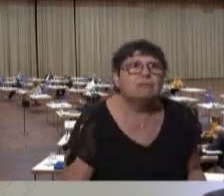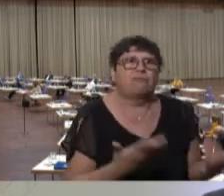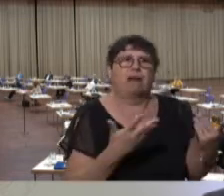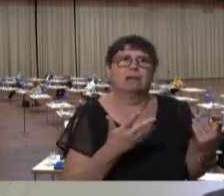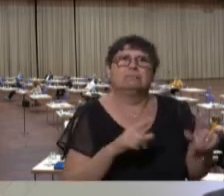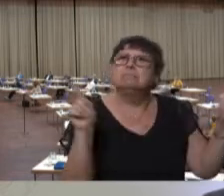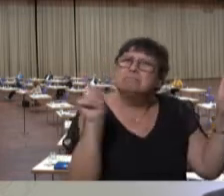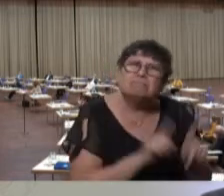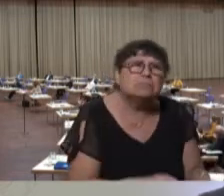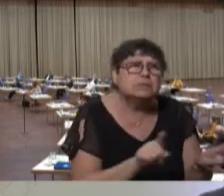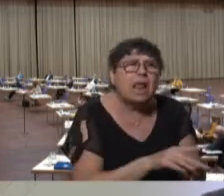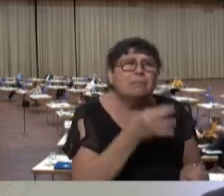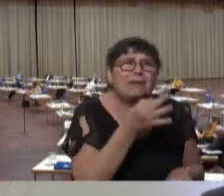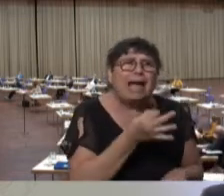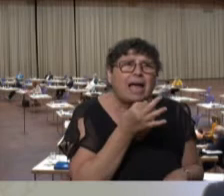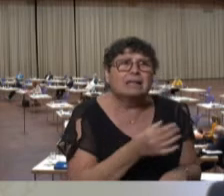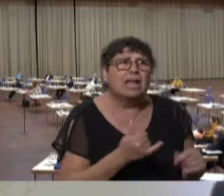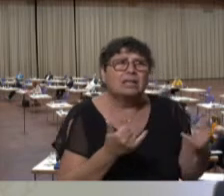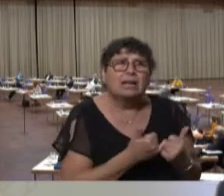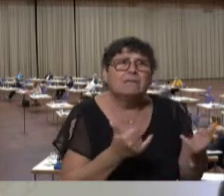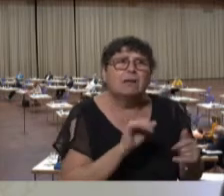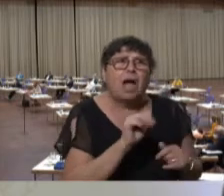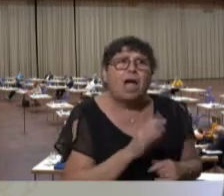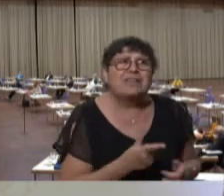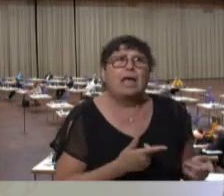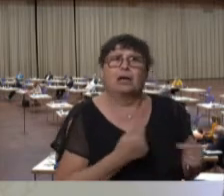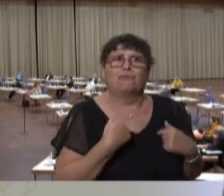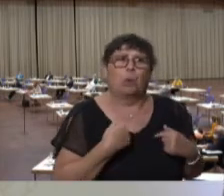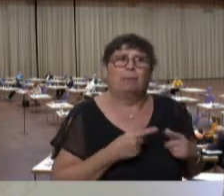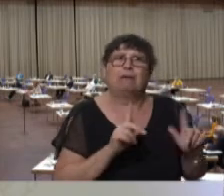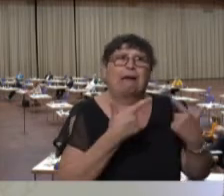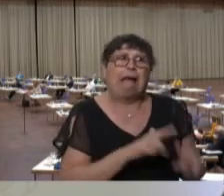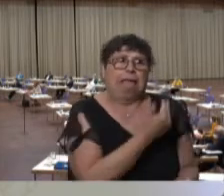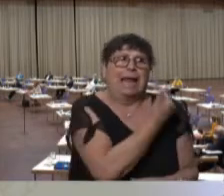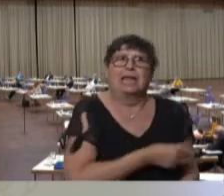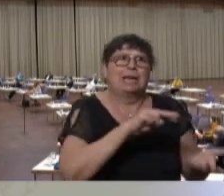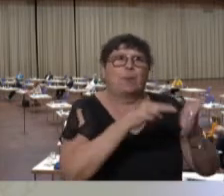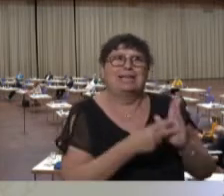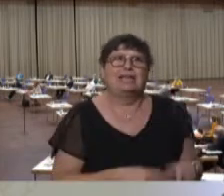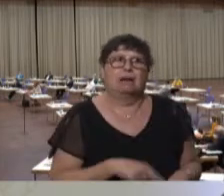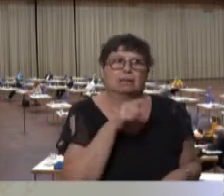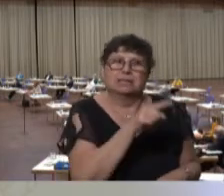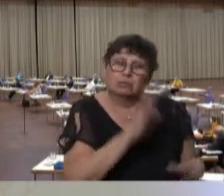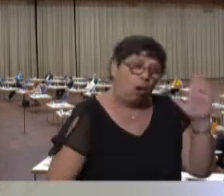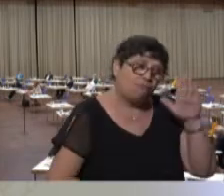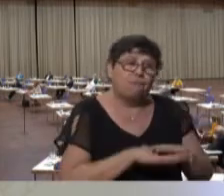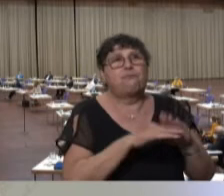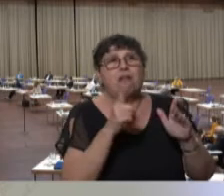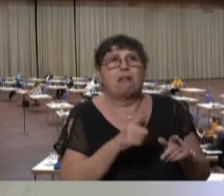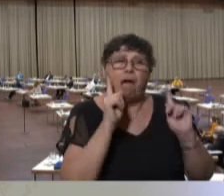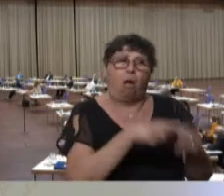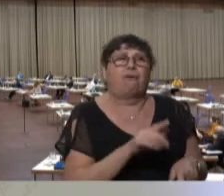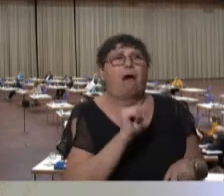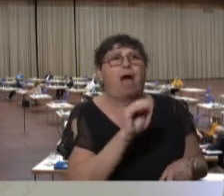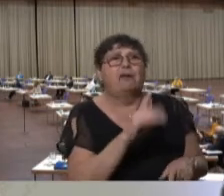in dasselbe Horn blasen, ist für mich keine linke Politik, sondern Sie sind voll auf der Spur der